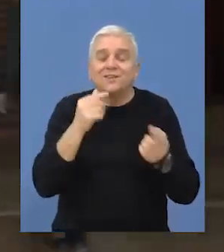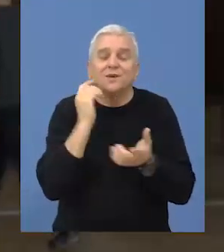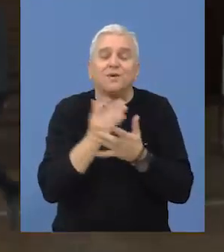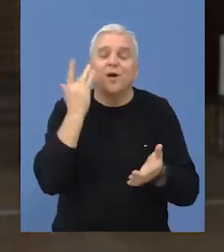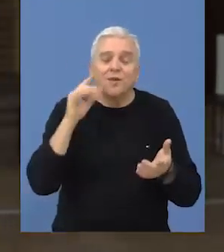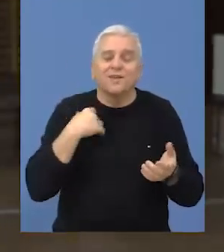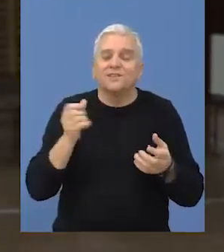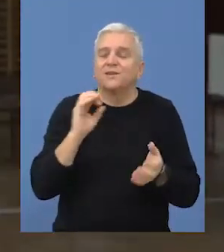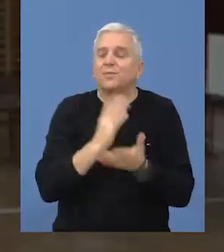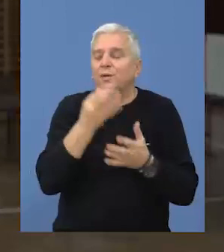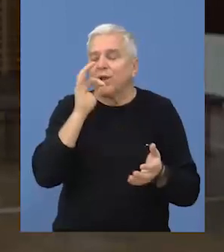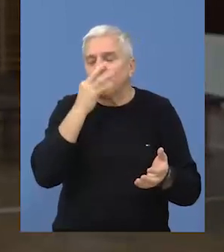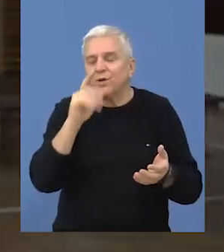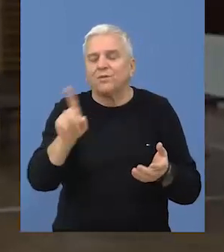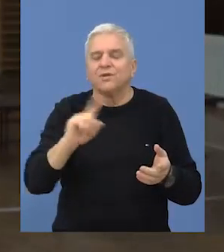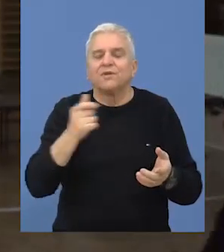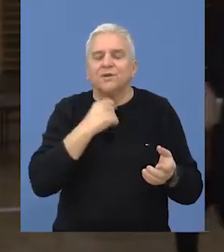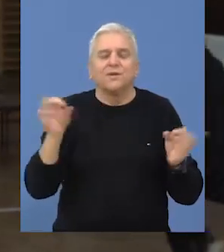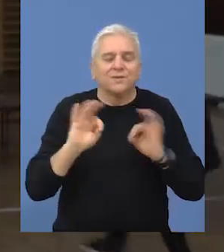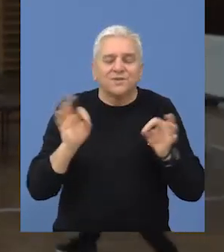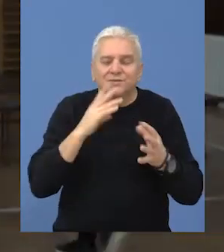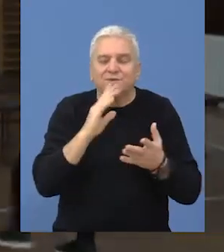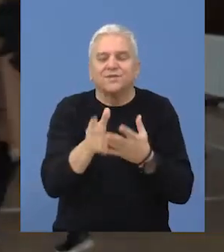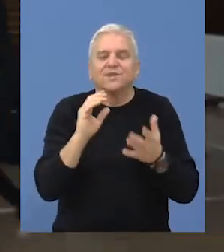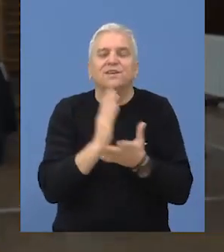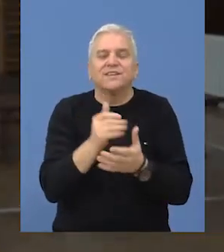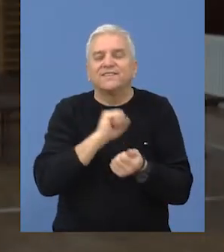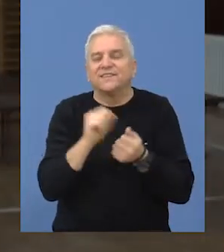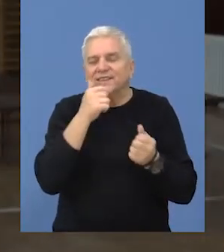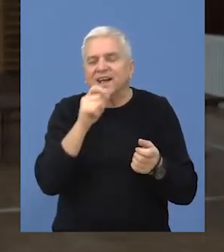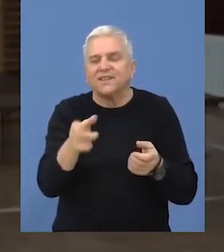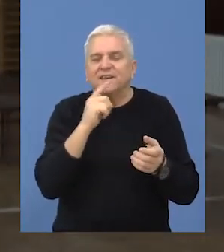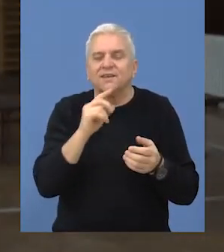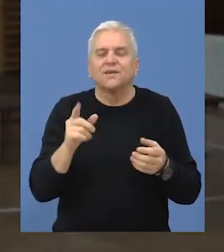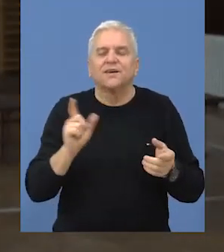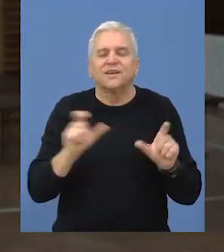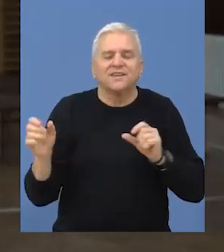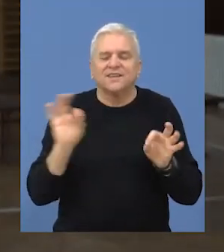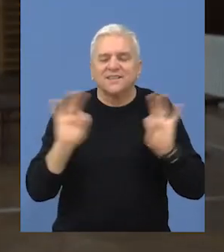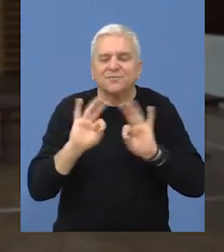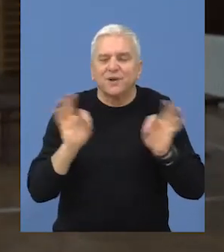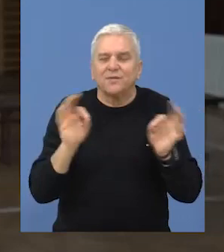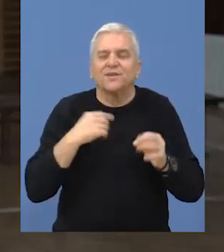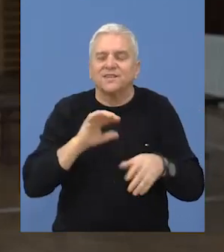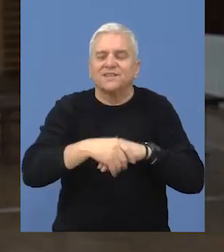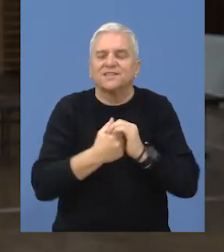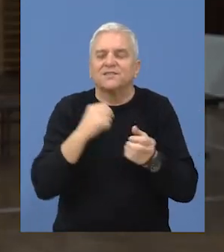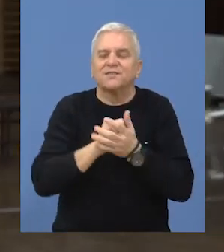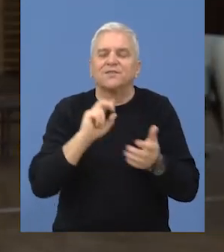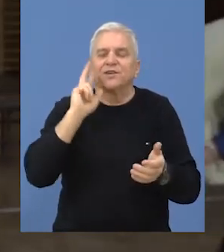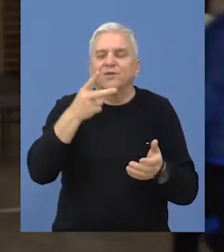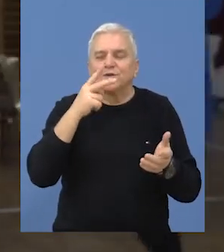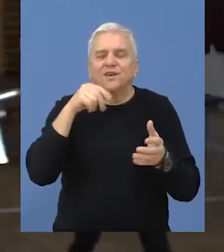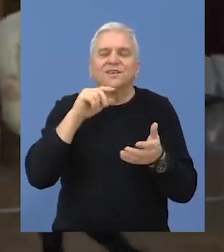kolnote su takve jako jese, bio sam prednje ljana dosta bolestan. Nije s toliko bio sam u firmi radio i nisam imao toliko pravno da se spremimo, ali sa